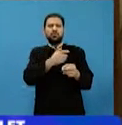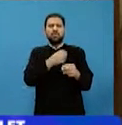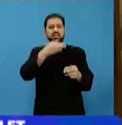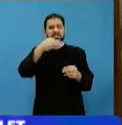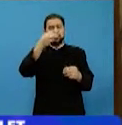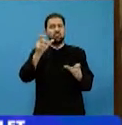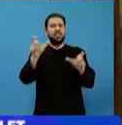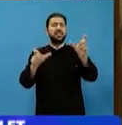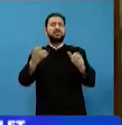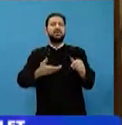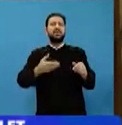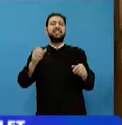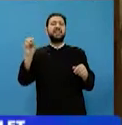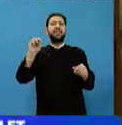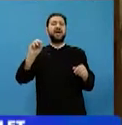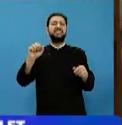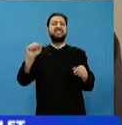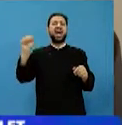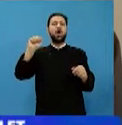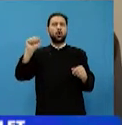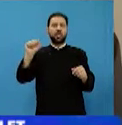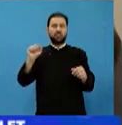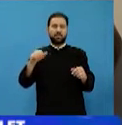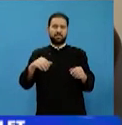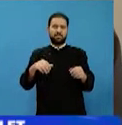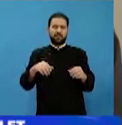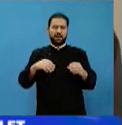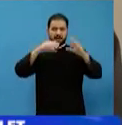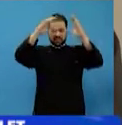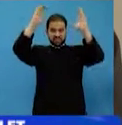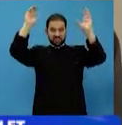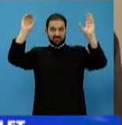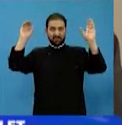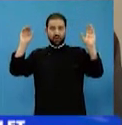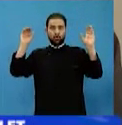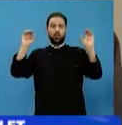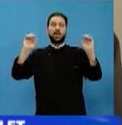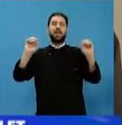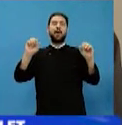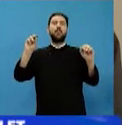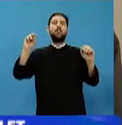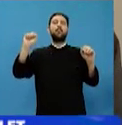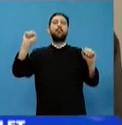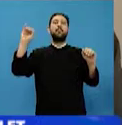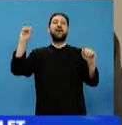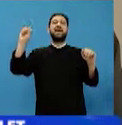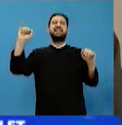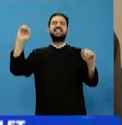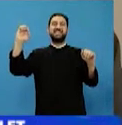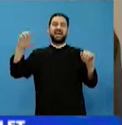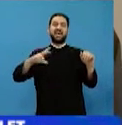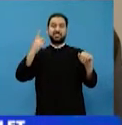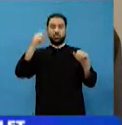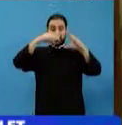Sfântului Paisie Agioritul? Sfântul cuvios Paisie Agioritul este un sfânt al zilelor noastre.